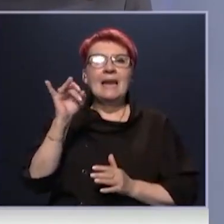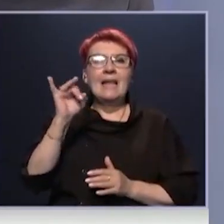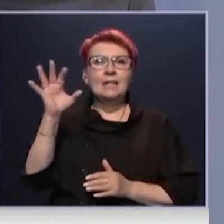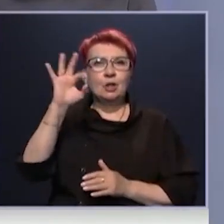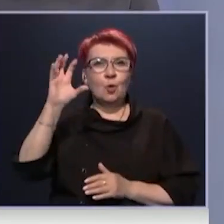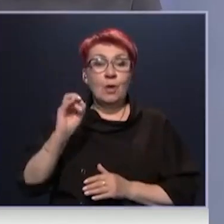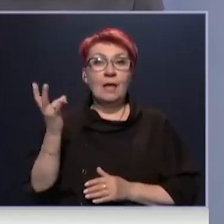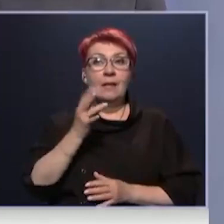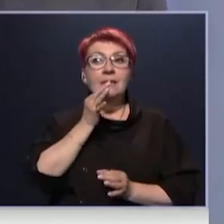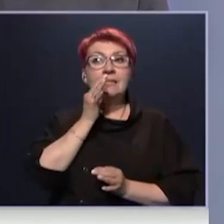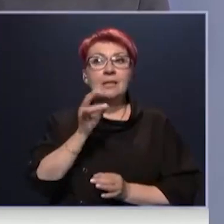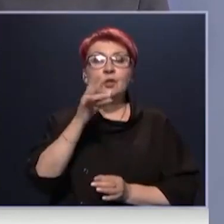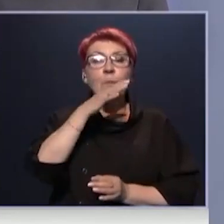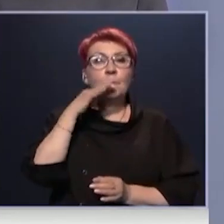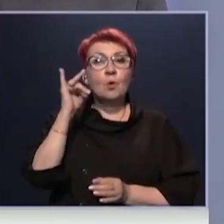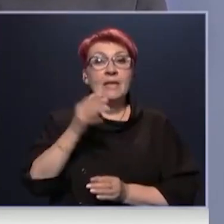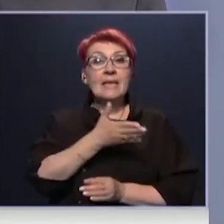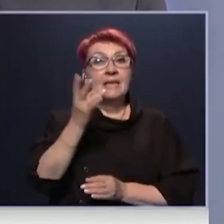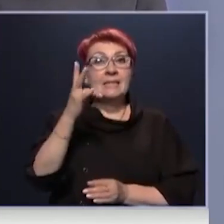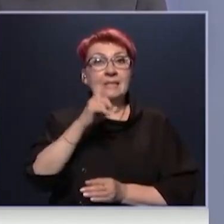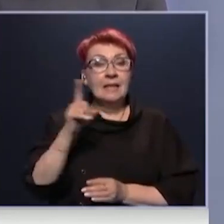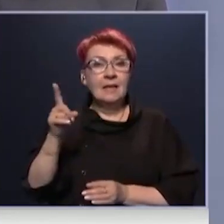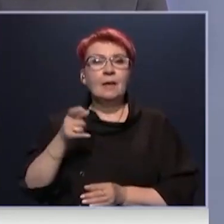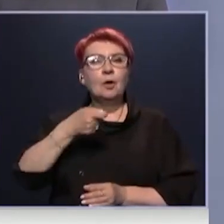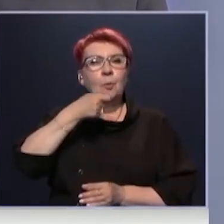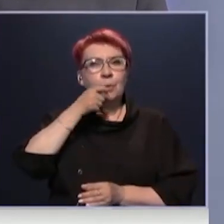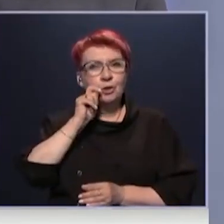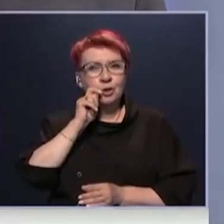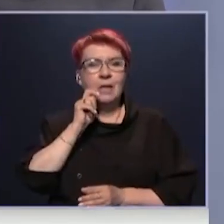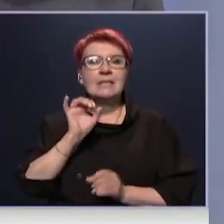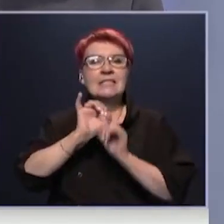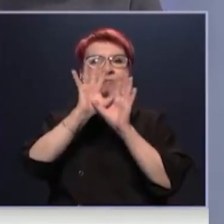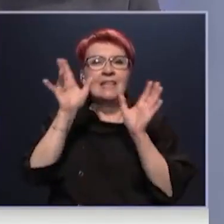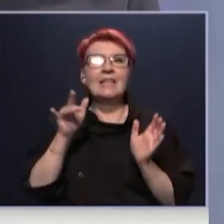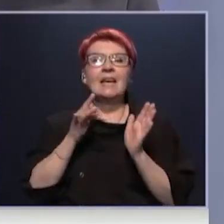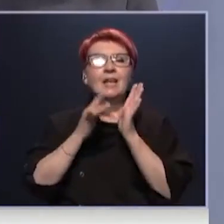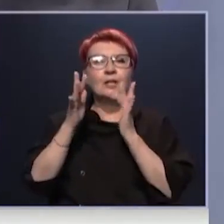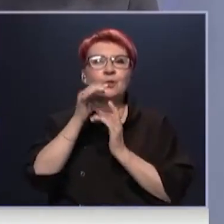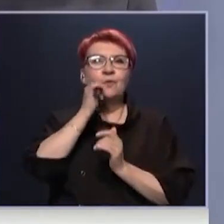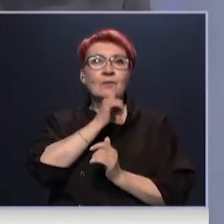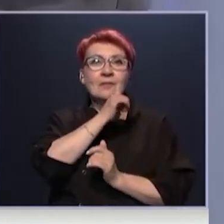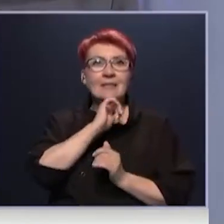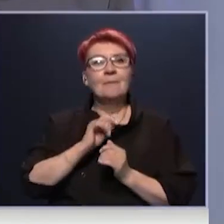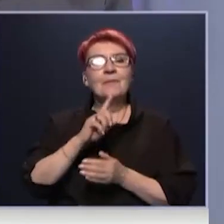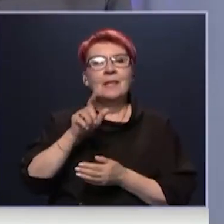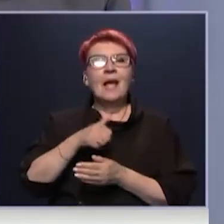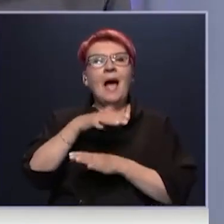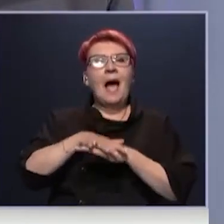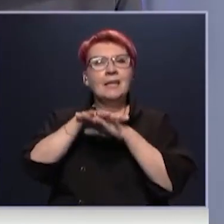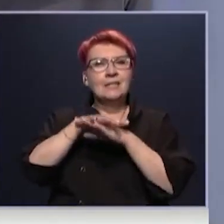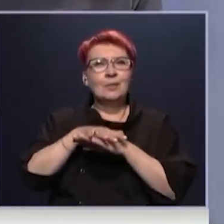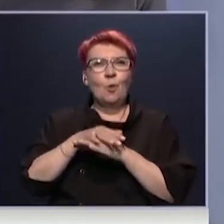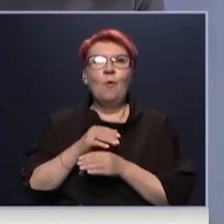И надо сказать, что многие из них в этот день причащались святых христовых тайн. Дело в том, что основы православной культуры один из